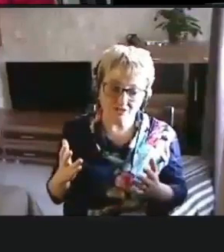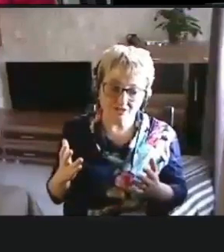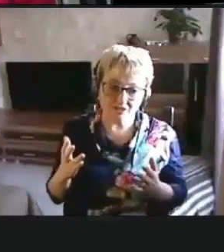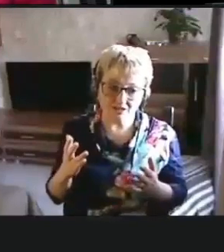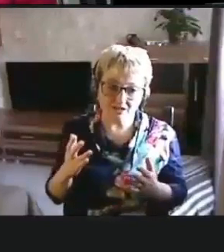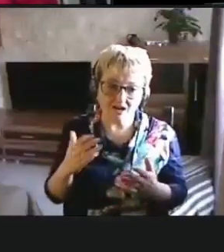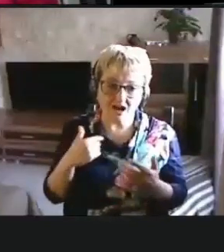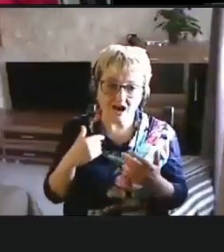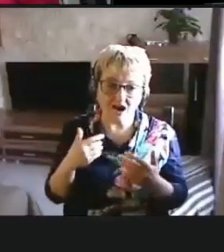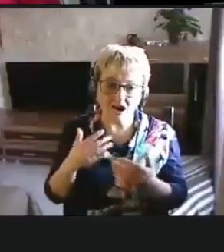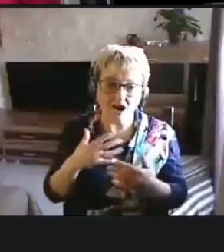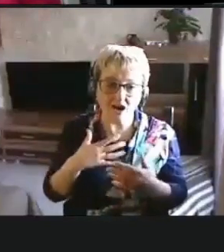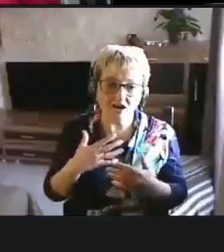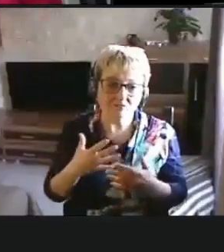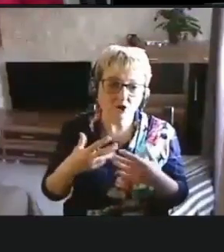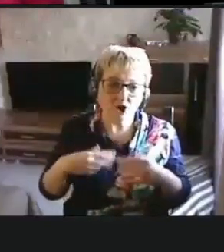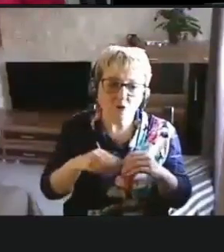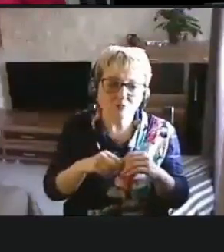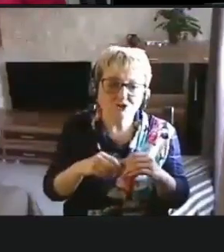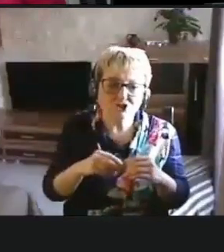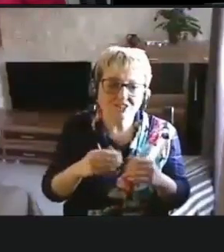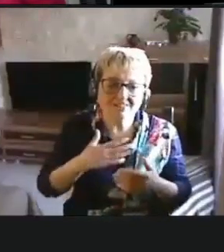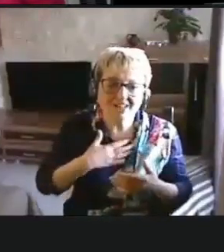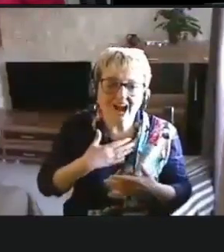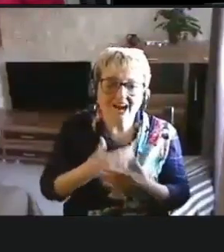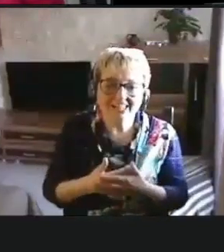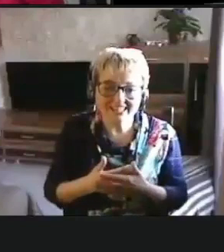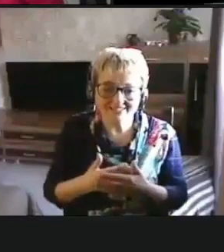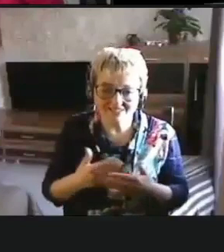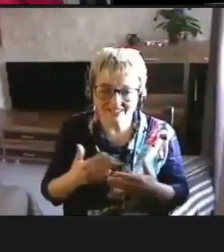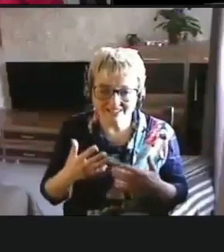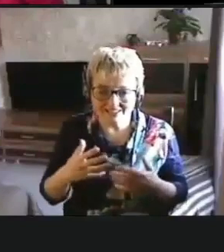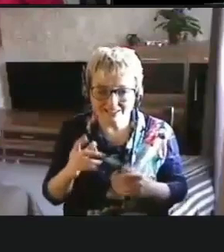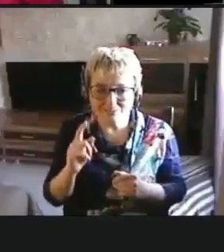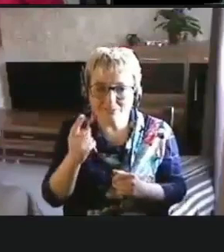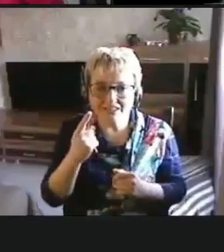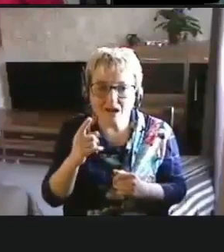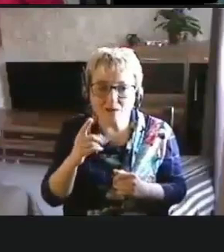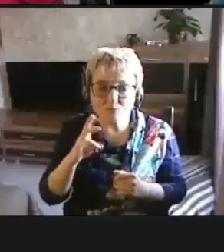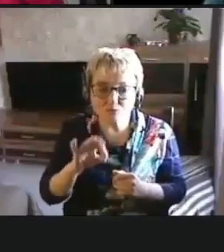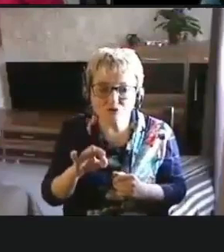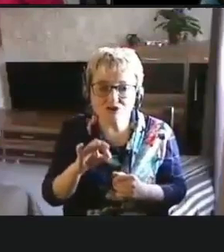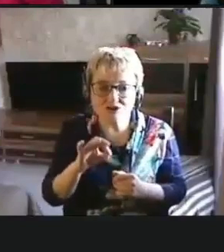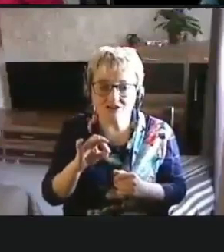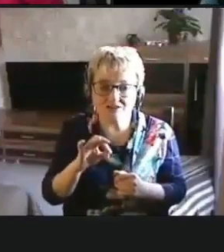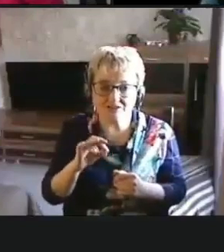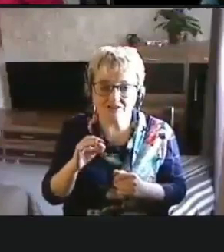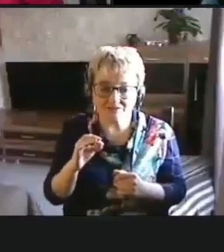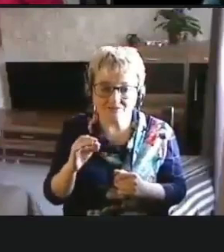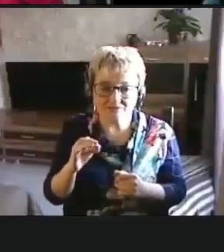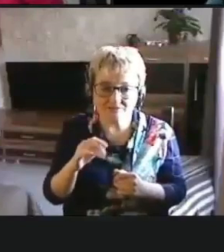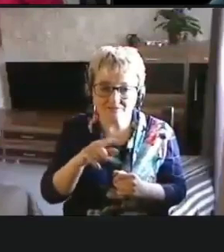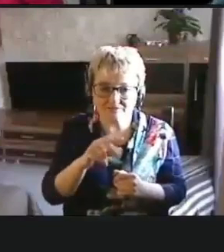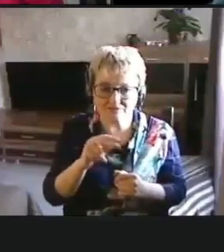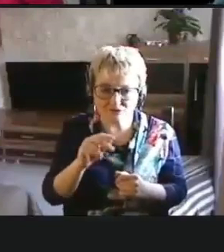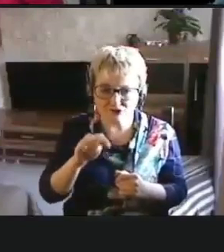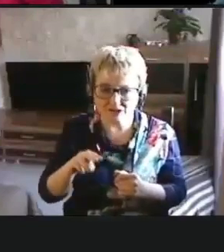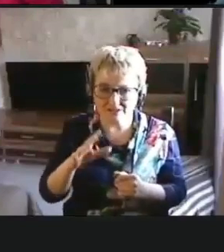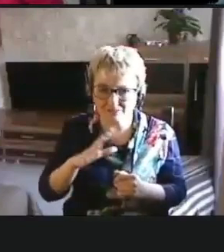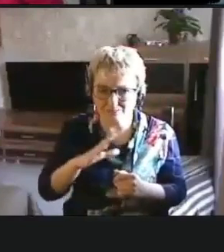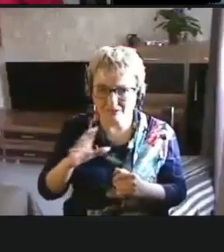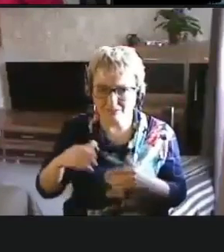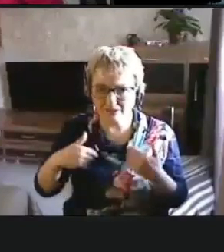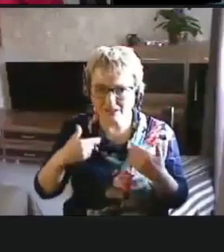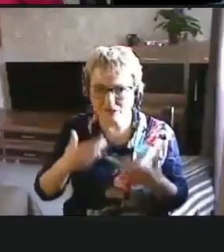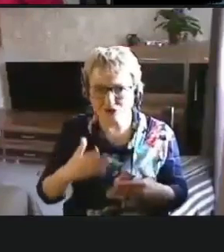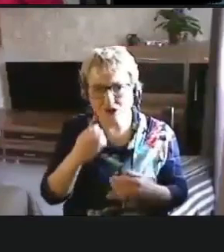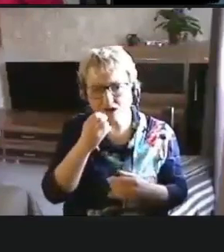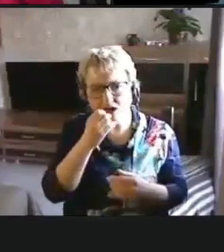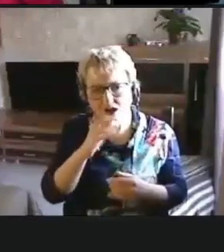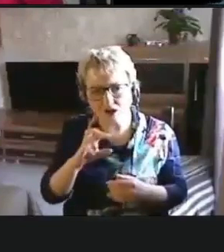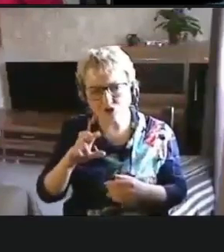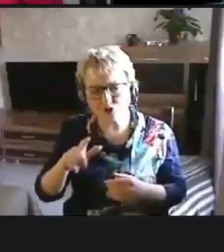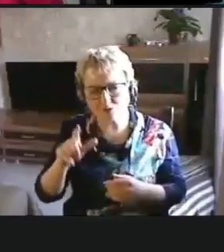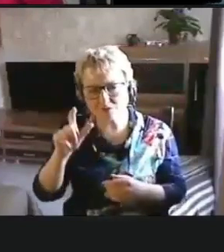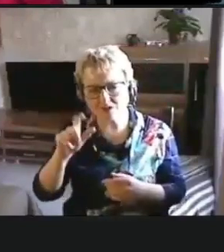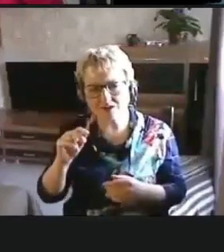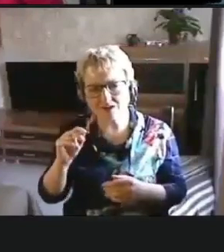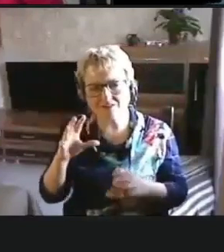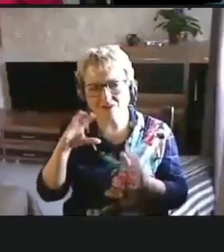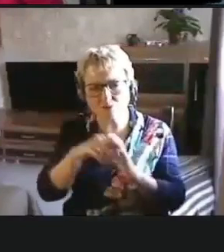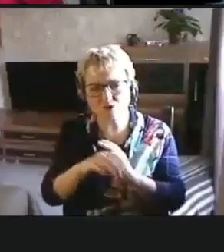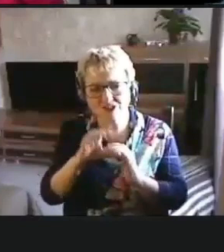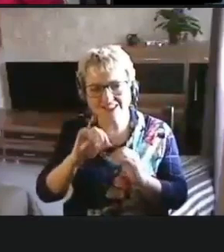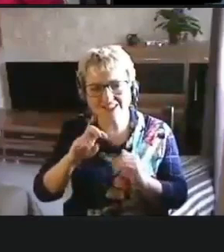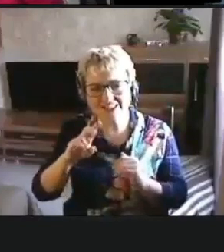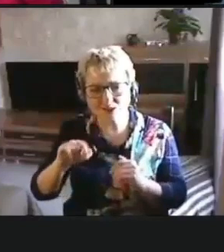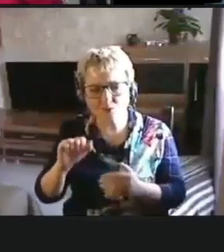ну, общественной, что ли, активности, потому что, ну, здесь в сребчате было одно из предложений, что хорошо бы включить